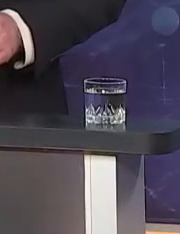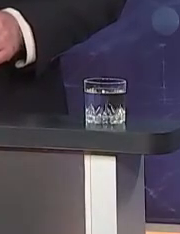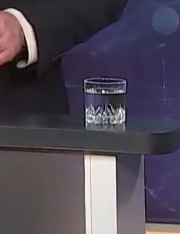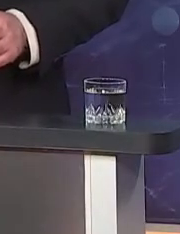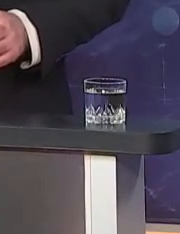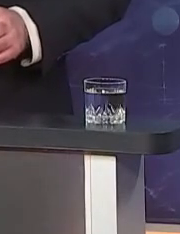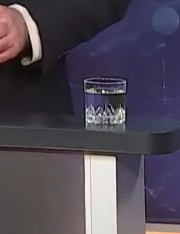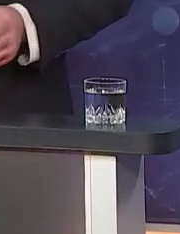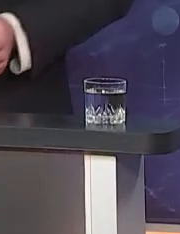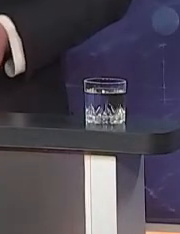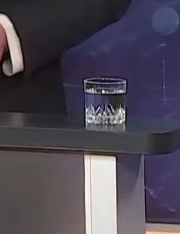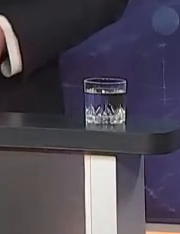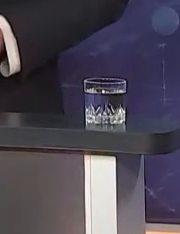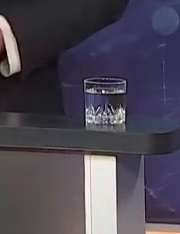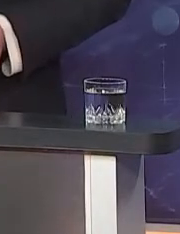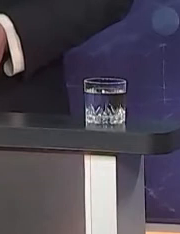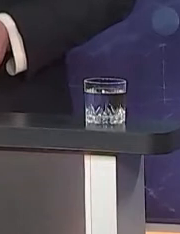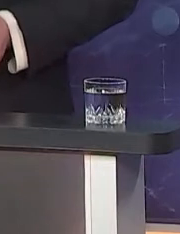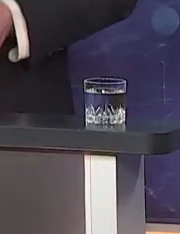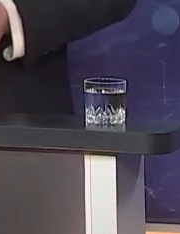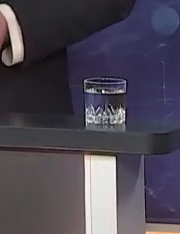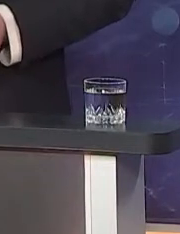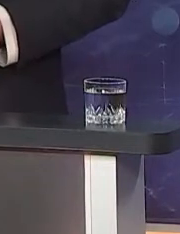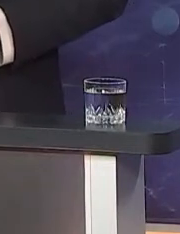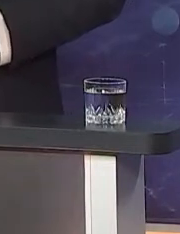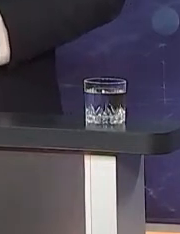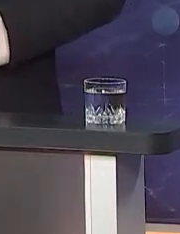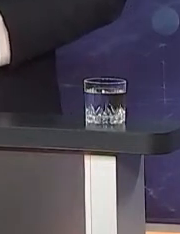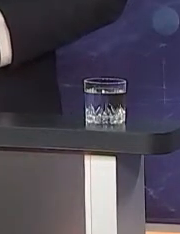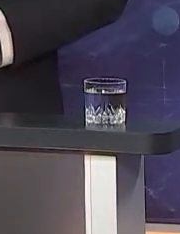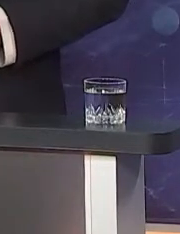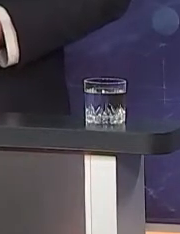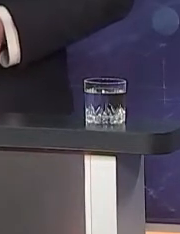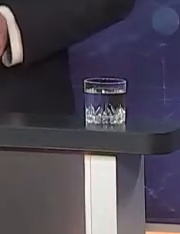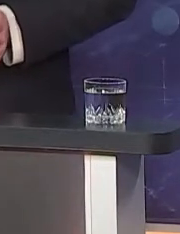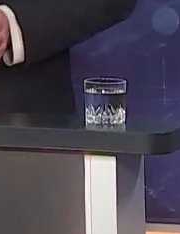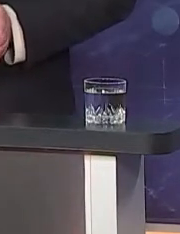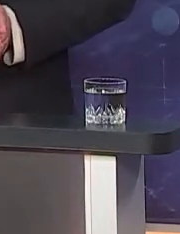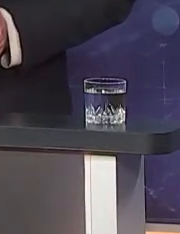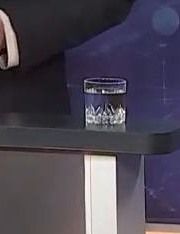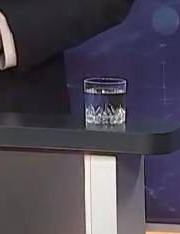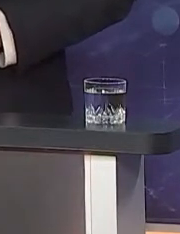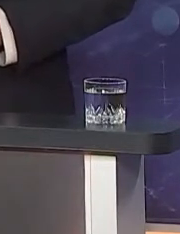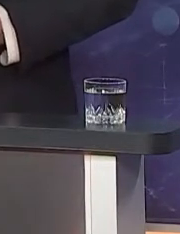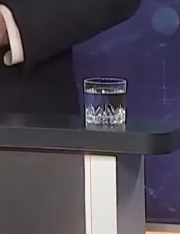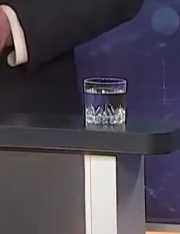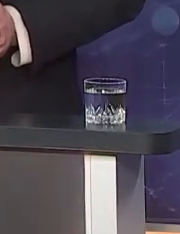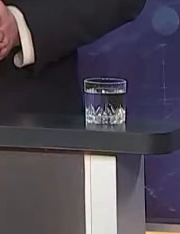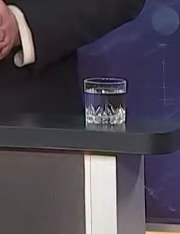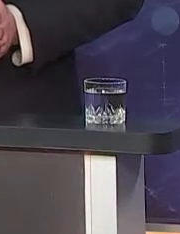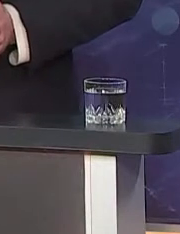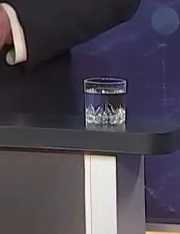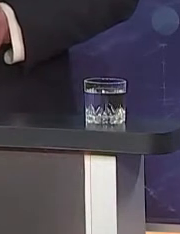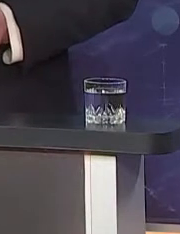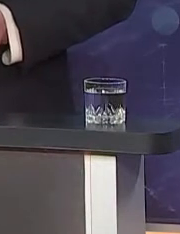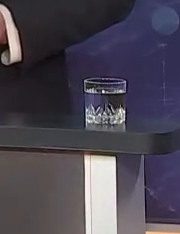Вітаю! В прямому ефірі «Звіти на живо» Спільний проект Національної всеспільної телерадіокомпанії України та громадського руху «Чесно» Раз на місяць у